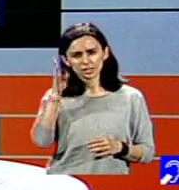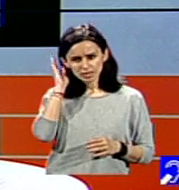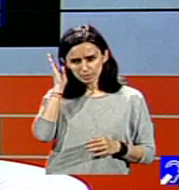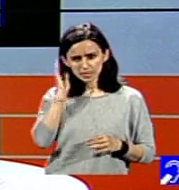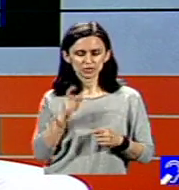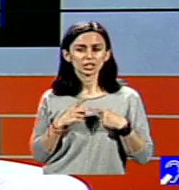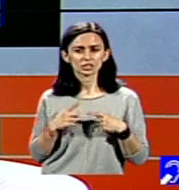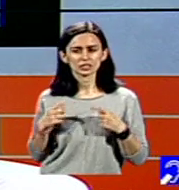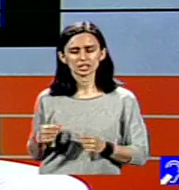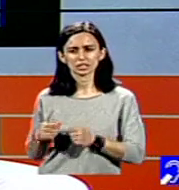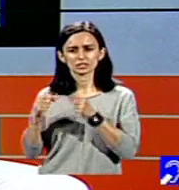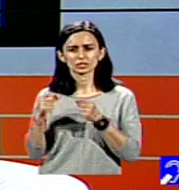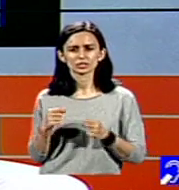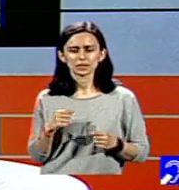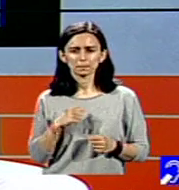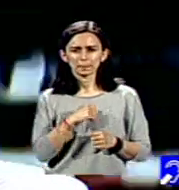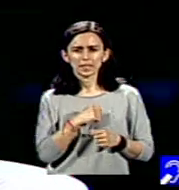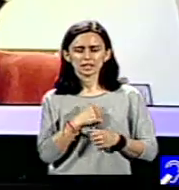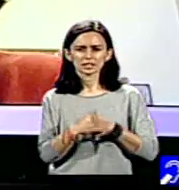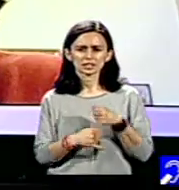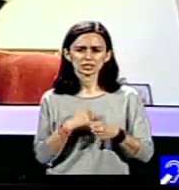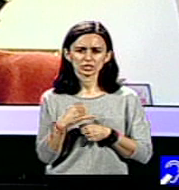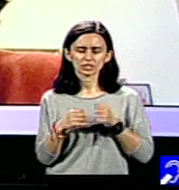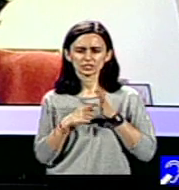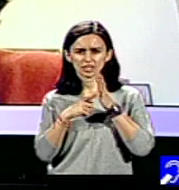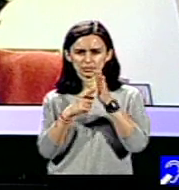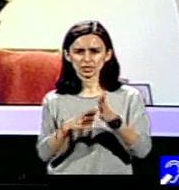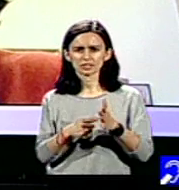diverse instituții internaționale și se autoreprezintă.